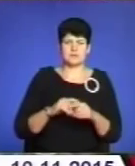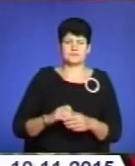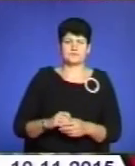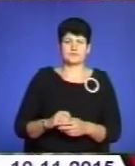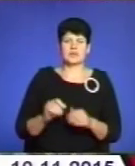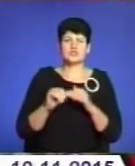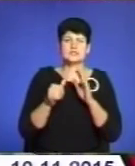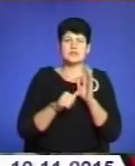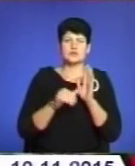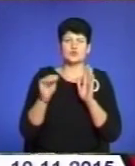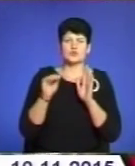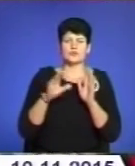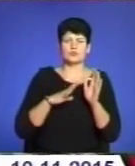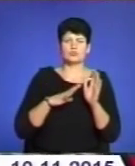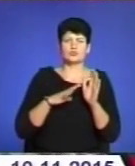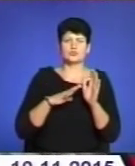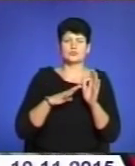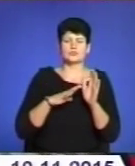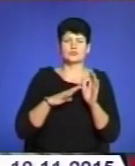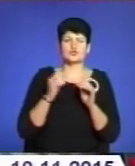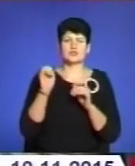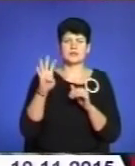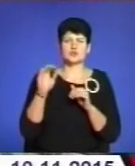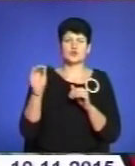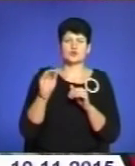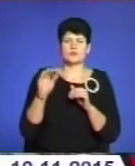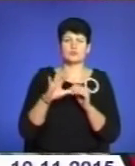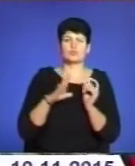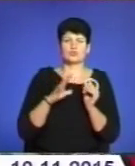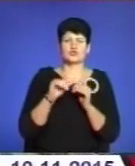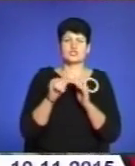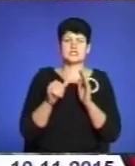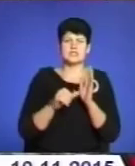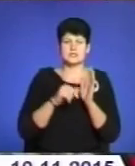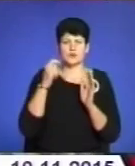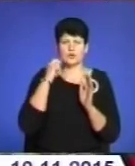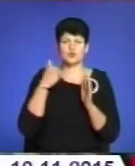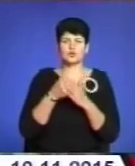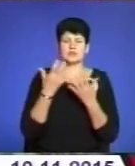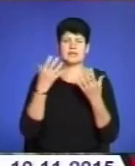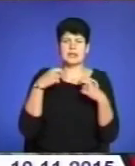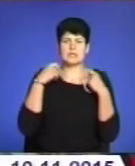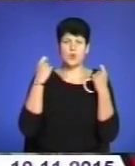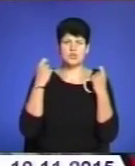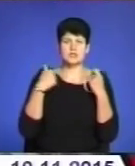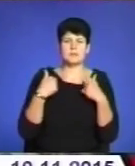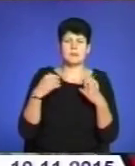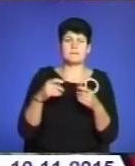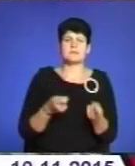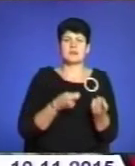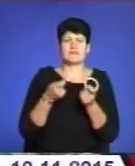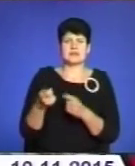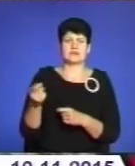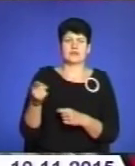14 жовтня йому було 16 років. До дня народження ми його привезли в